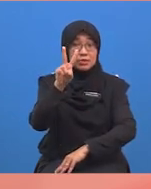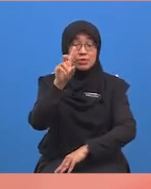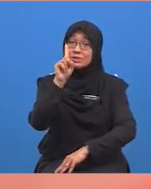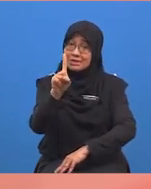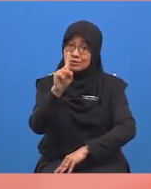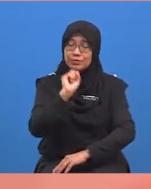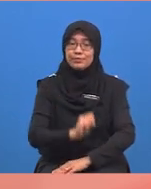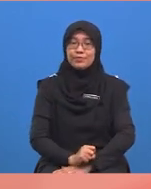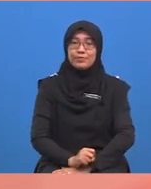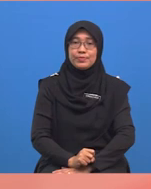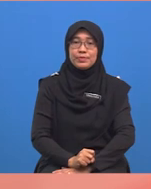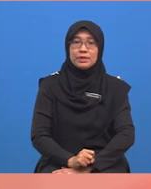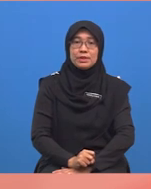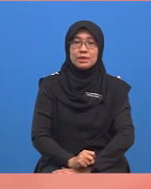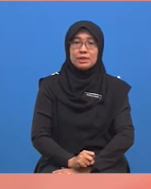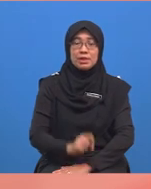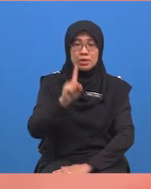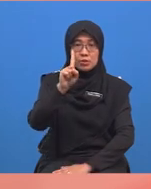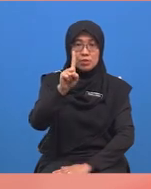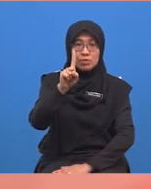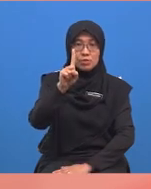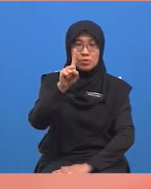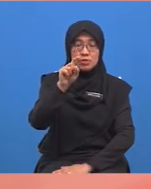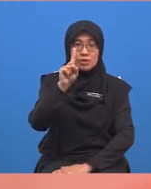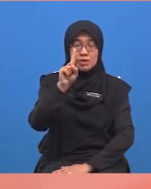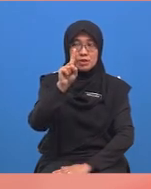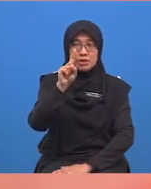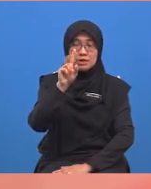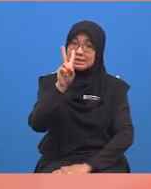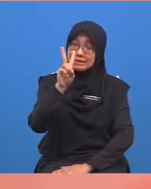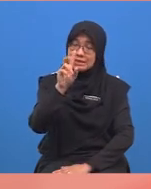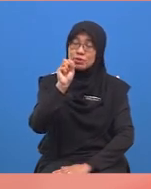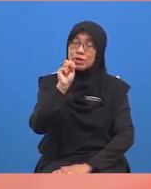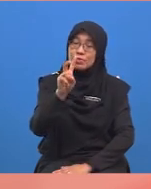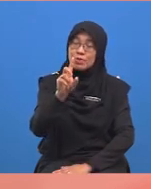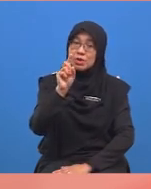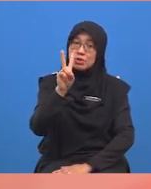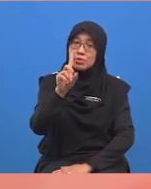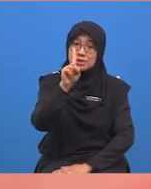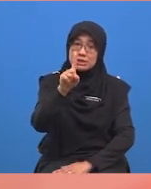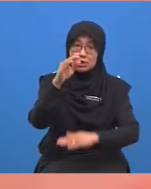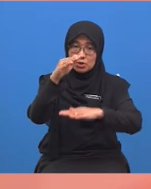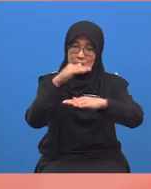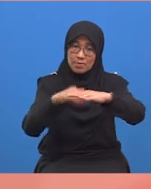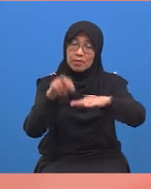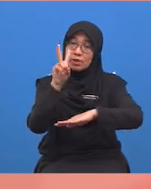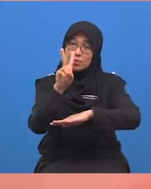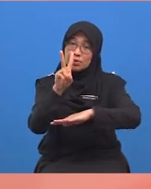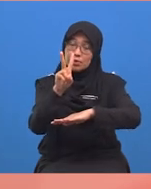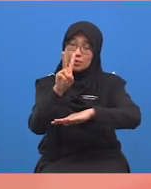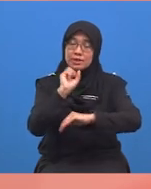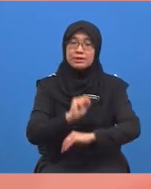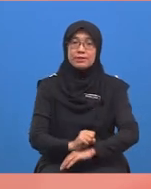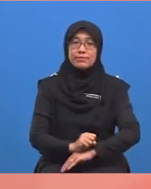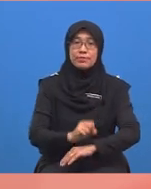dua puluh satu. Dua puluh satu di bawah dua puluh dua dan tujuh di atas